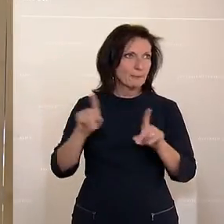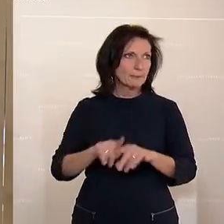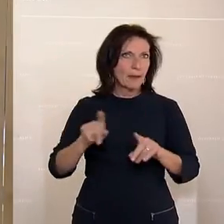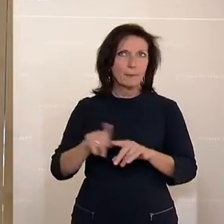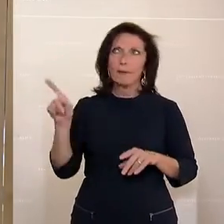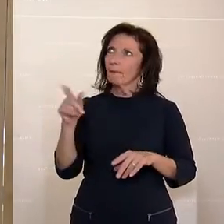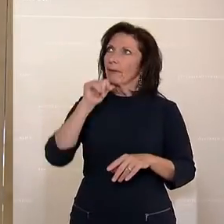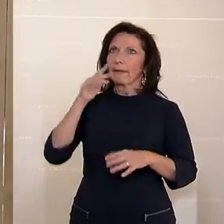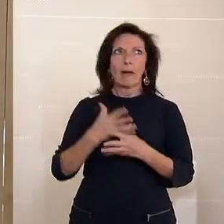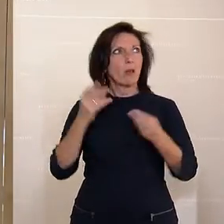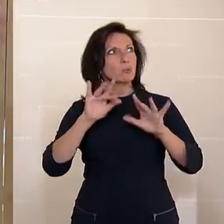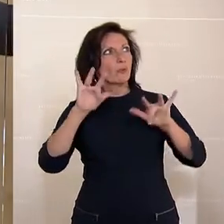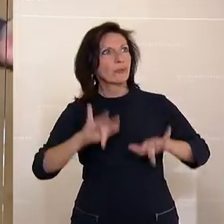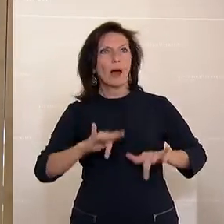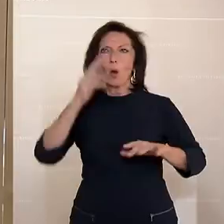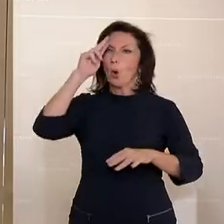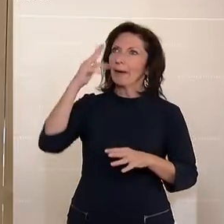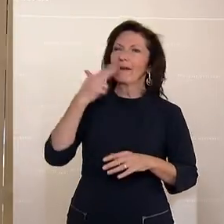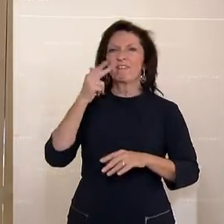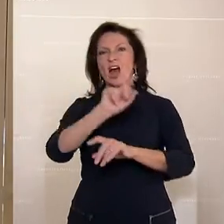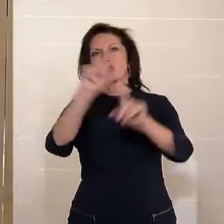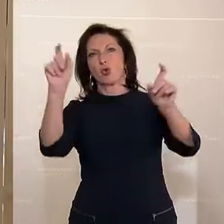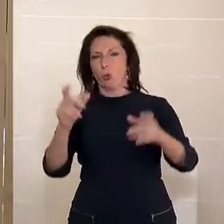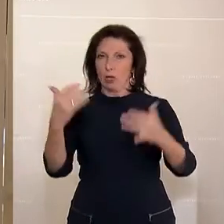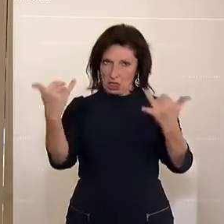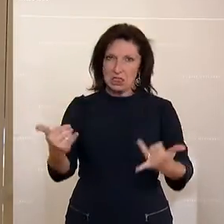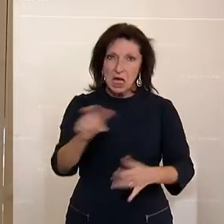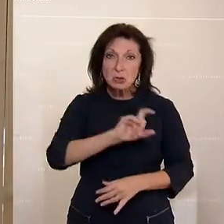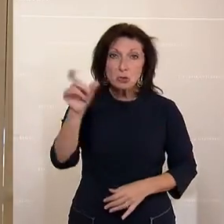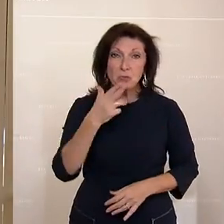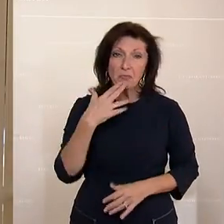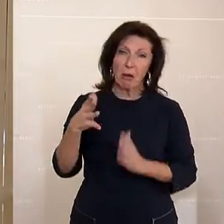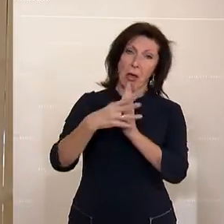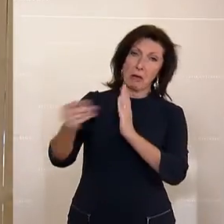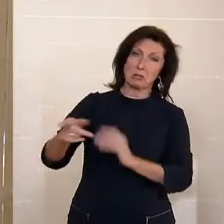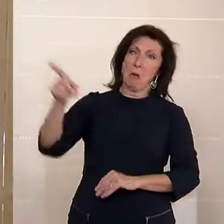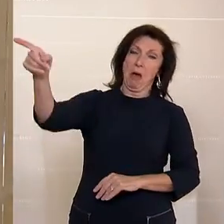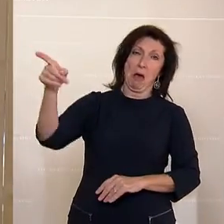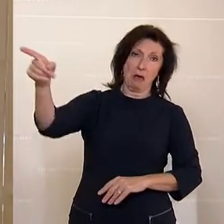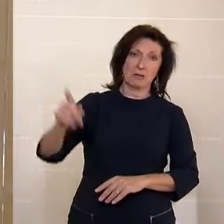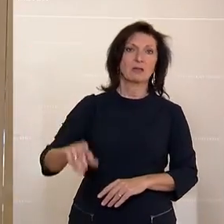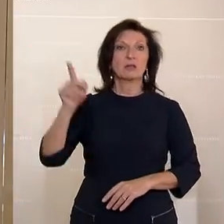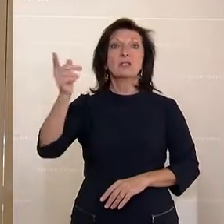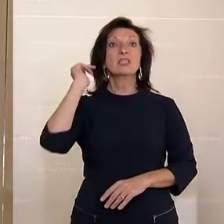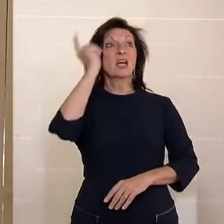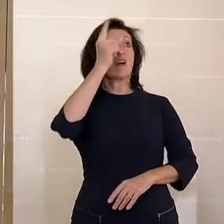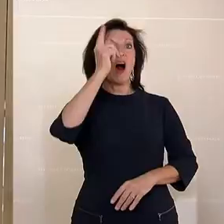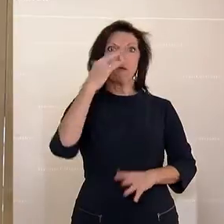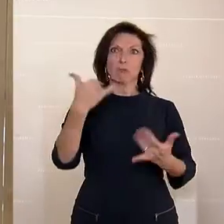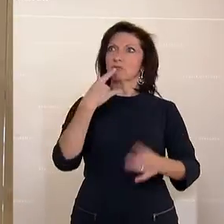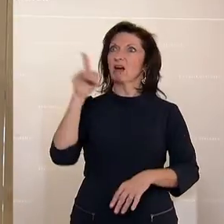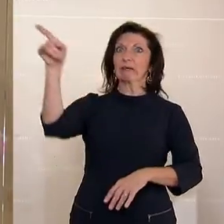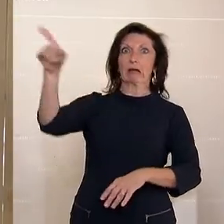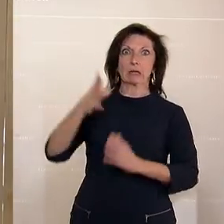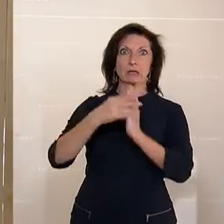parat hat, dann sucht sie Schuldige. Und jetzt sind es halt diesmal die Expertinnen und Experten, die gewarnt haben, sind jetzt plötzlich die Schuldigen.